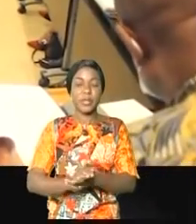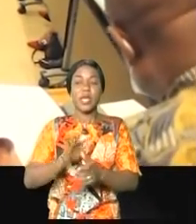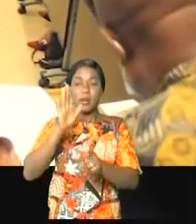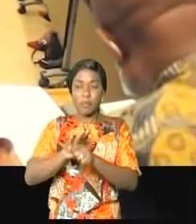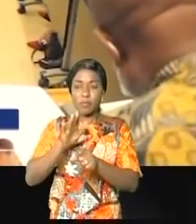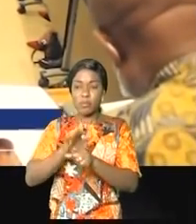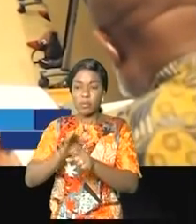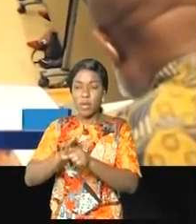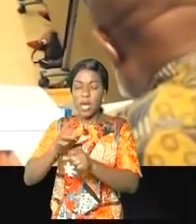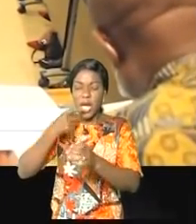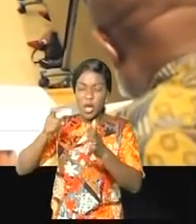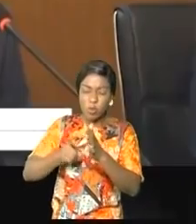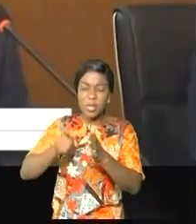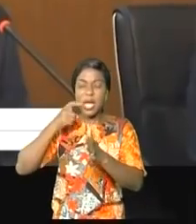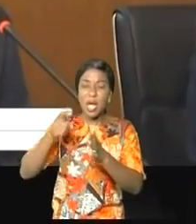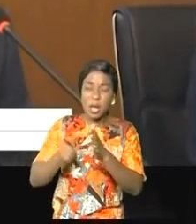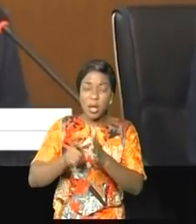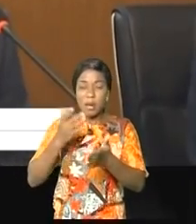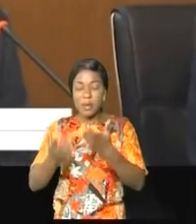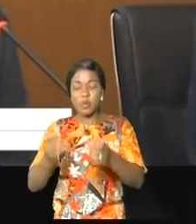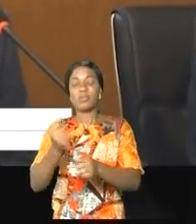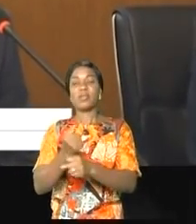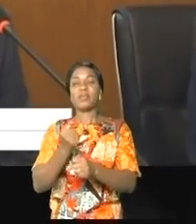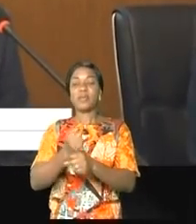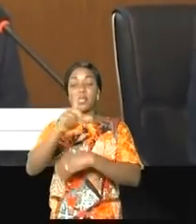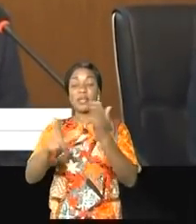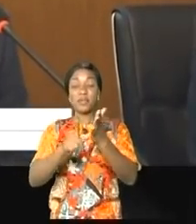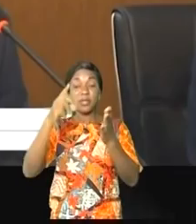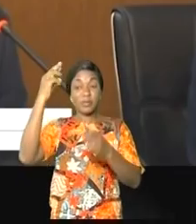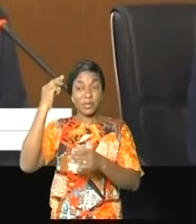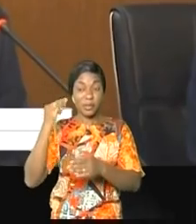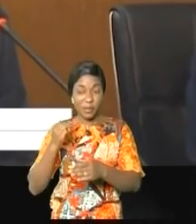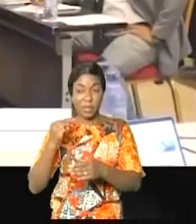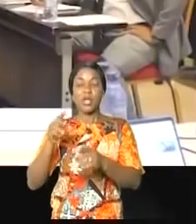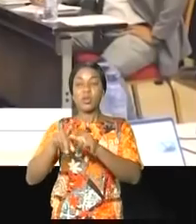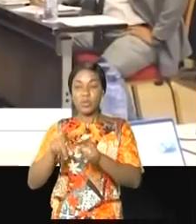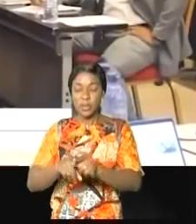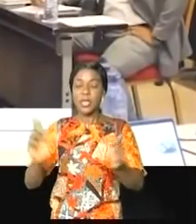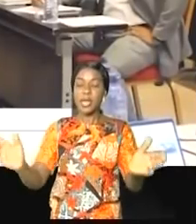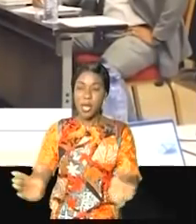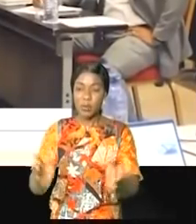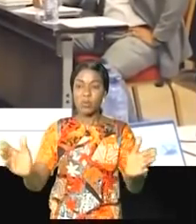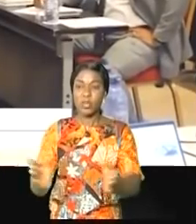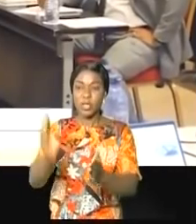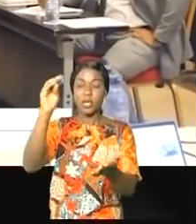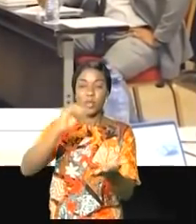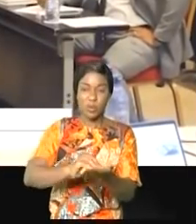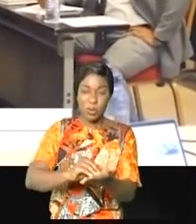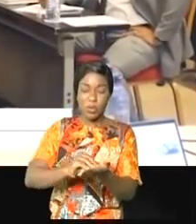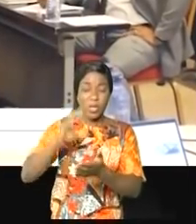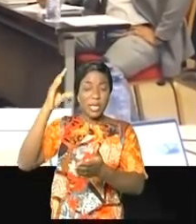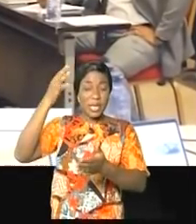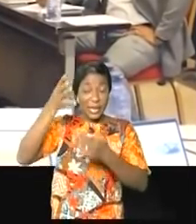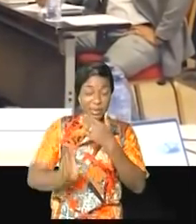recommandations ont été formulées à l'issue de ce travail. Le vice-ministre Papi Pungoumba a encouragé encore une fois les experts